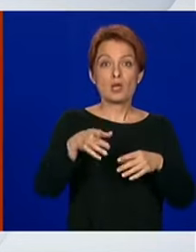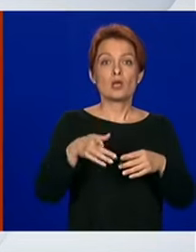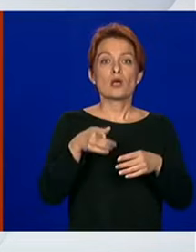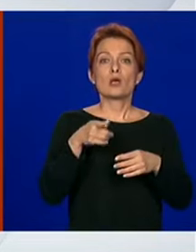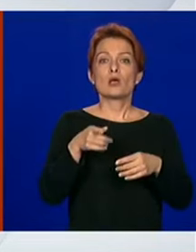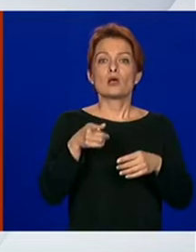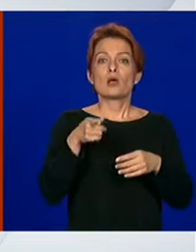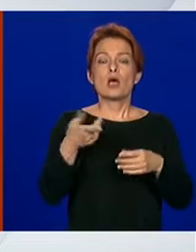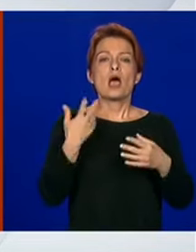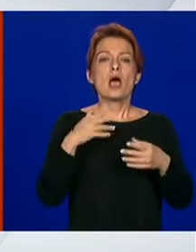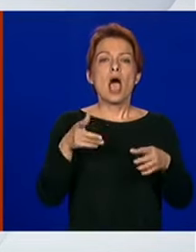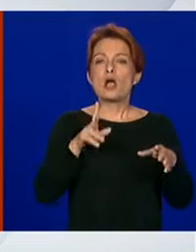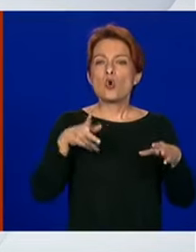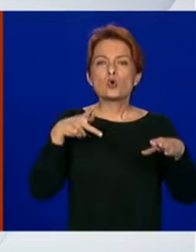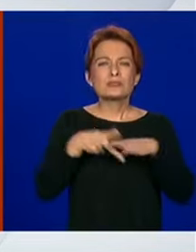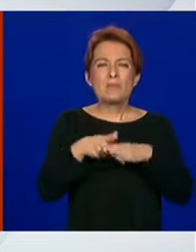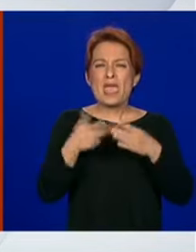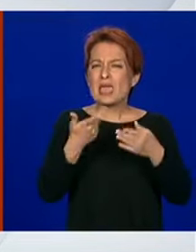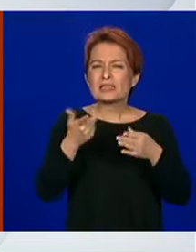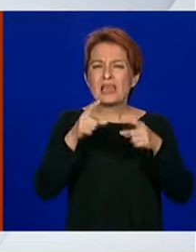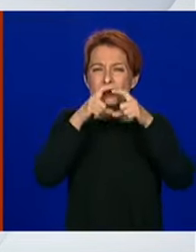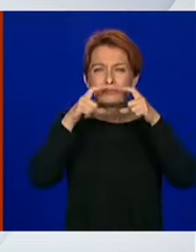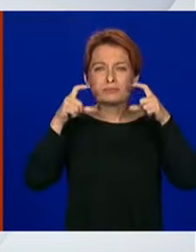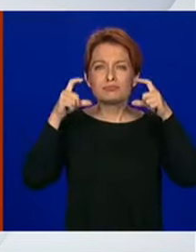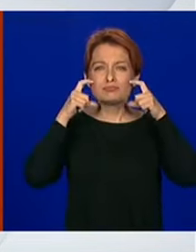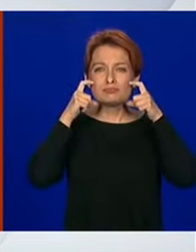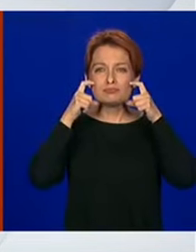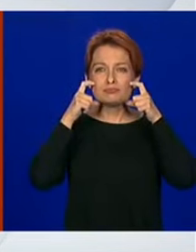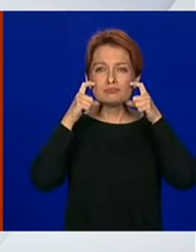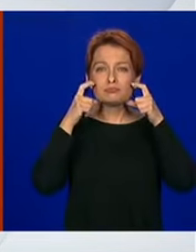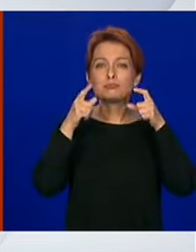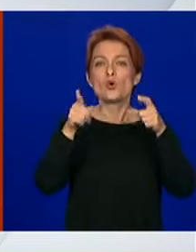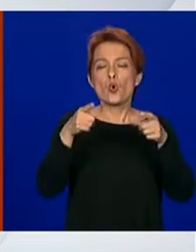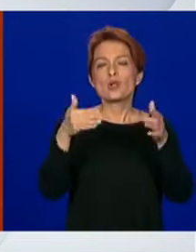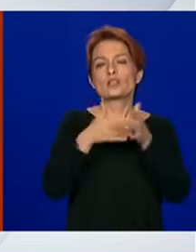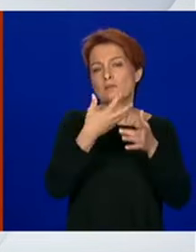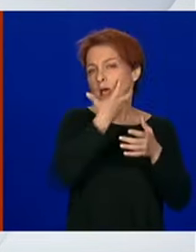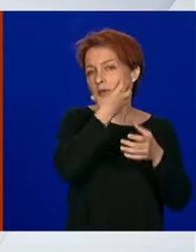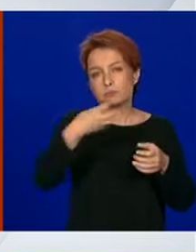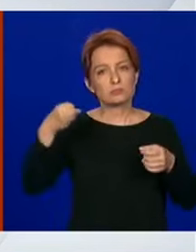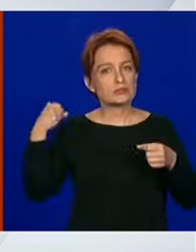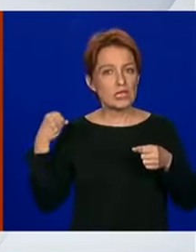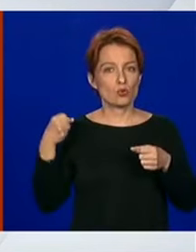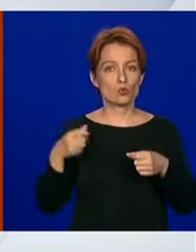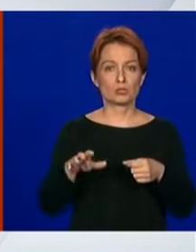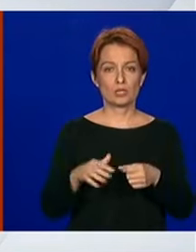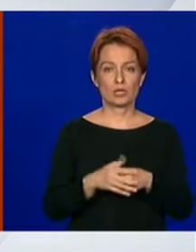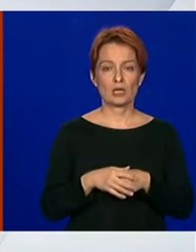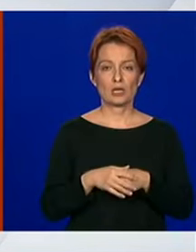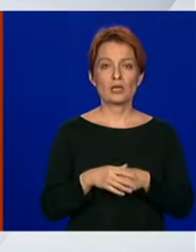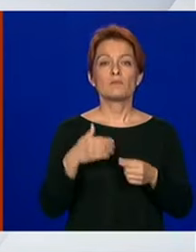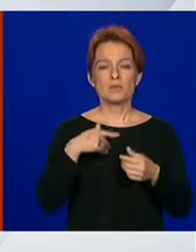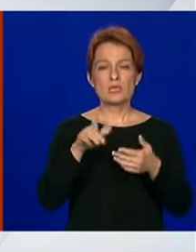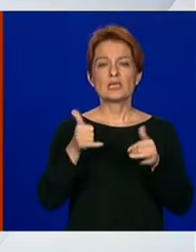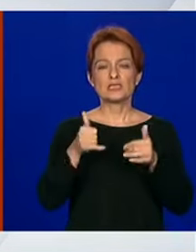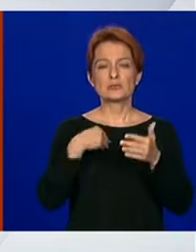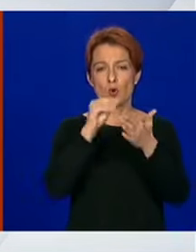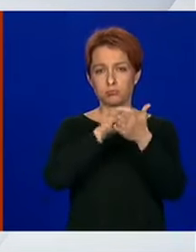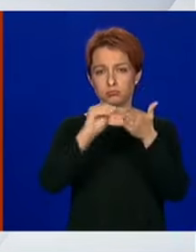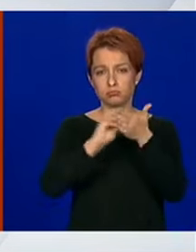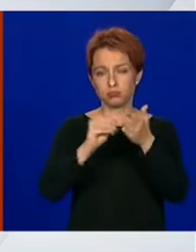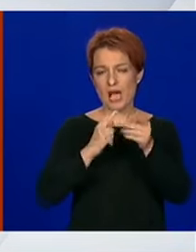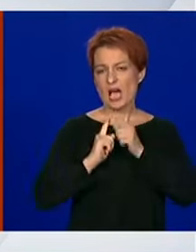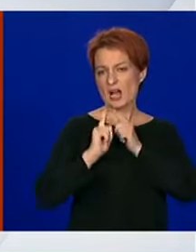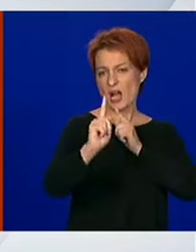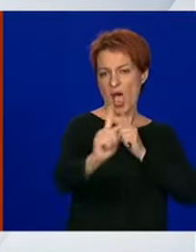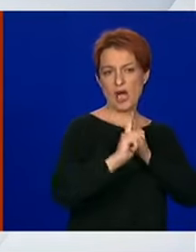njihovo normalno funkcioniranje i aktivnosti. Dakle, ako oni pjevaju, oni trebaju tu masku skinuti. A mi smo propisali razmak, puno veći od onog